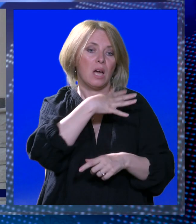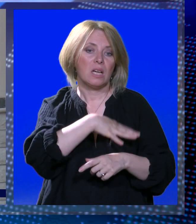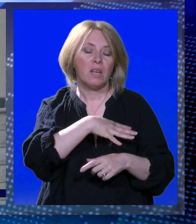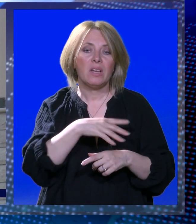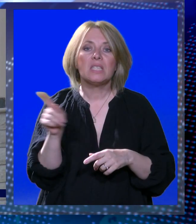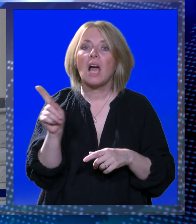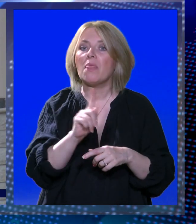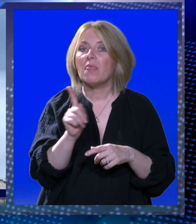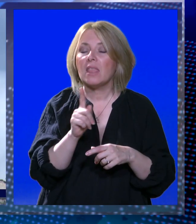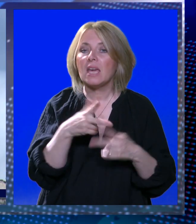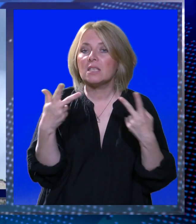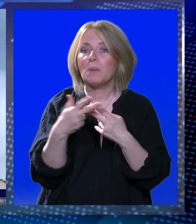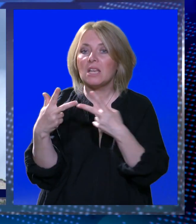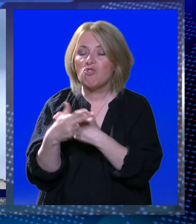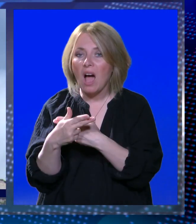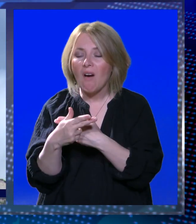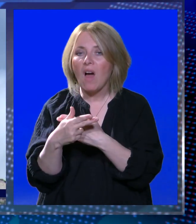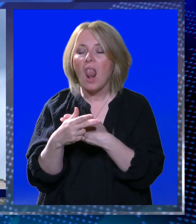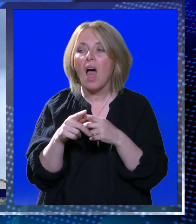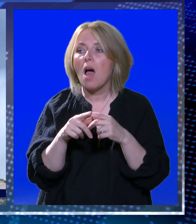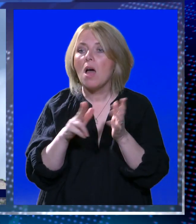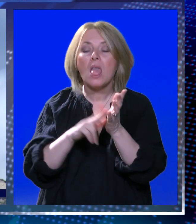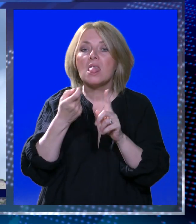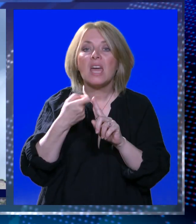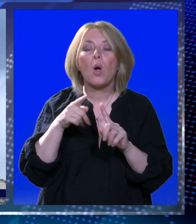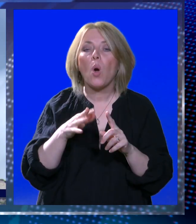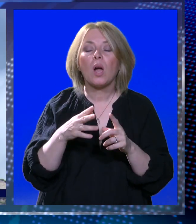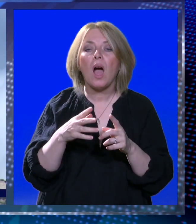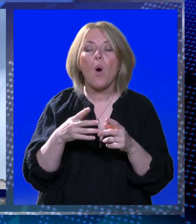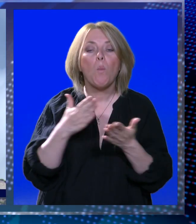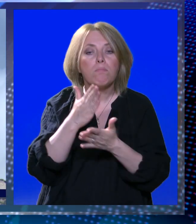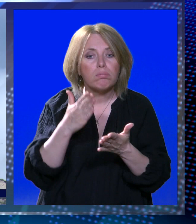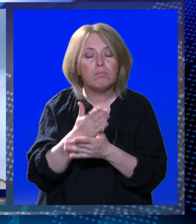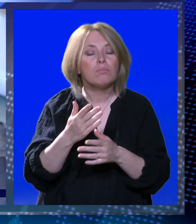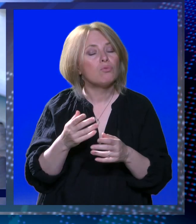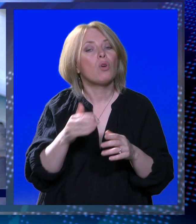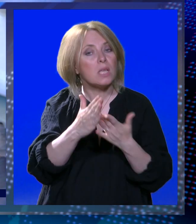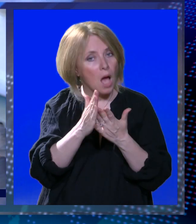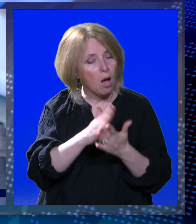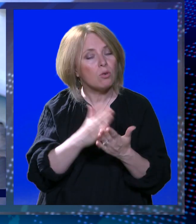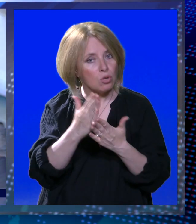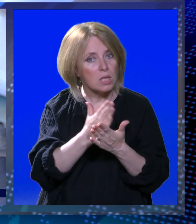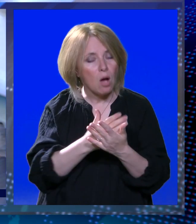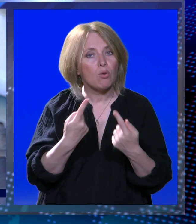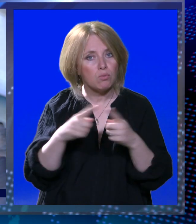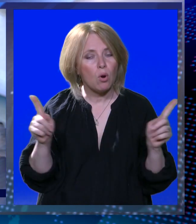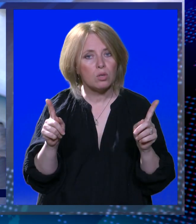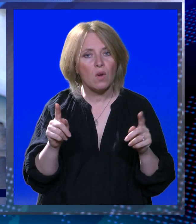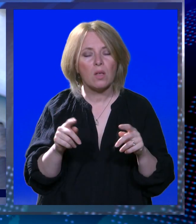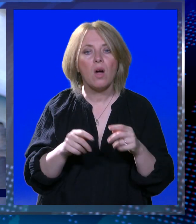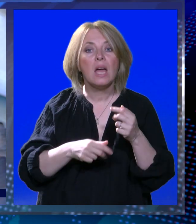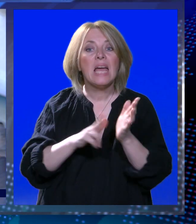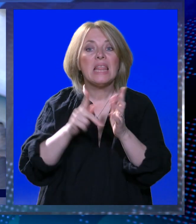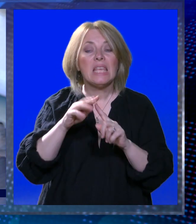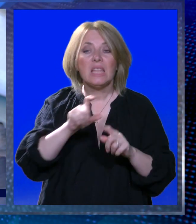Hrvatska u niti jednom trenutku nije spriječavala nikoga u realizaciji onoga što je zakonom dozvoljeno, kao ni da niti jedna institucija